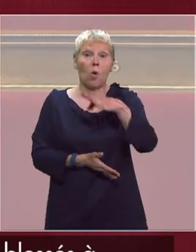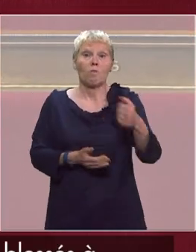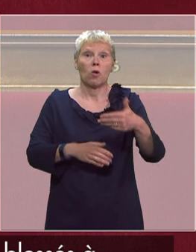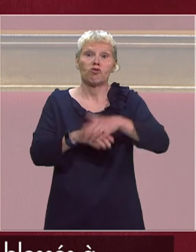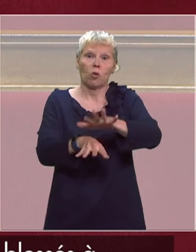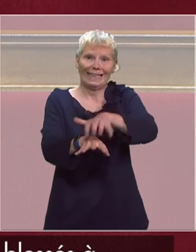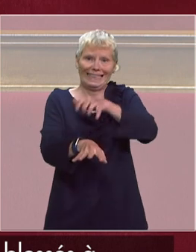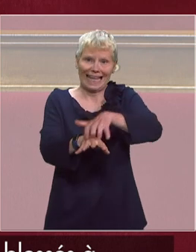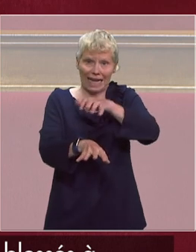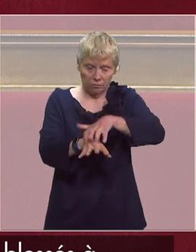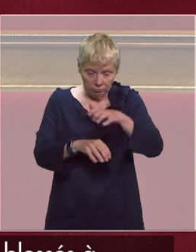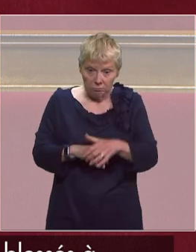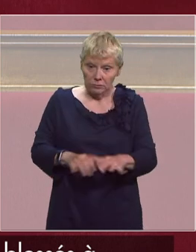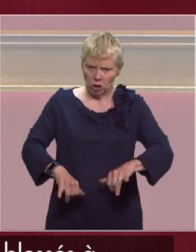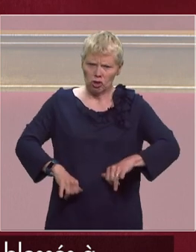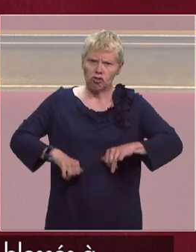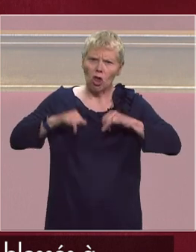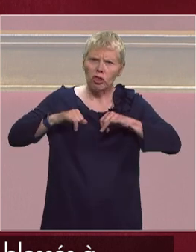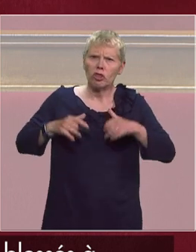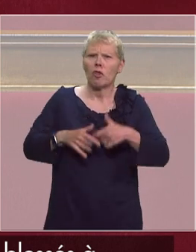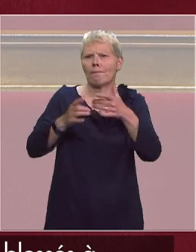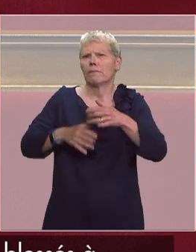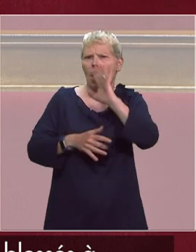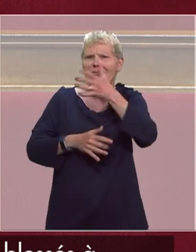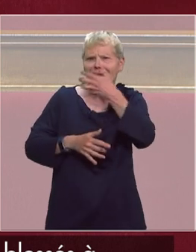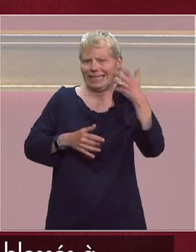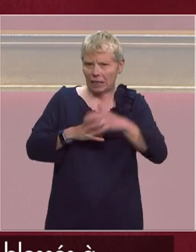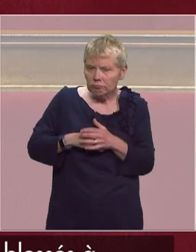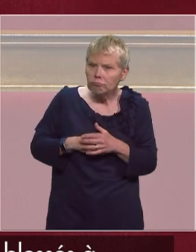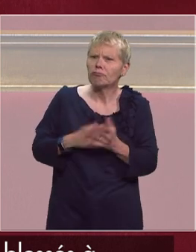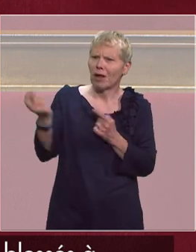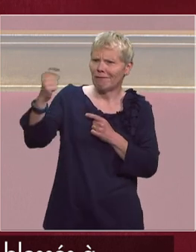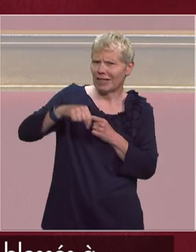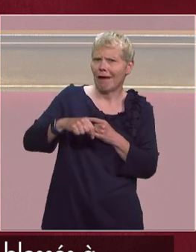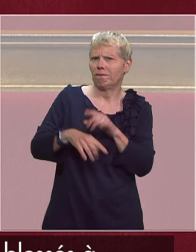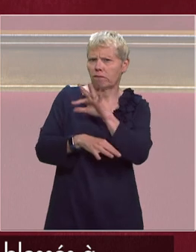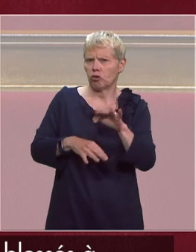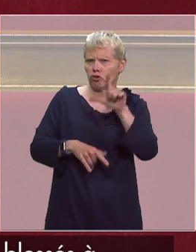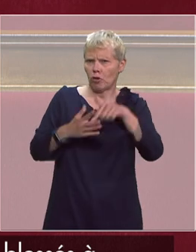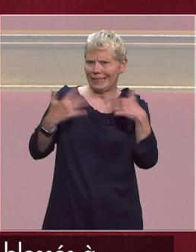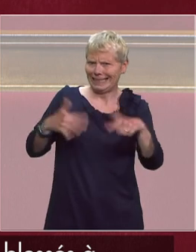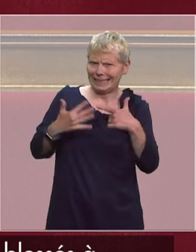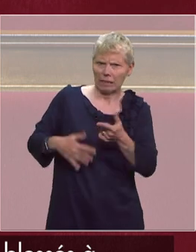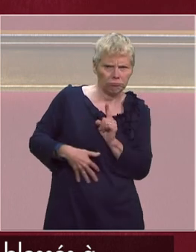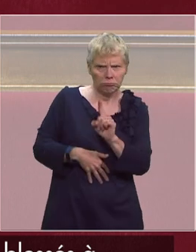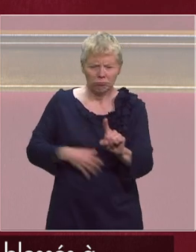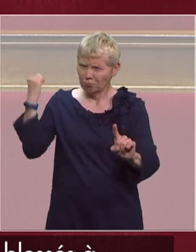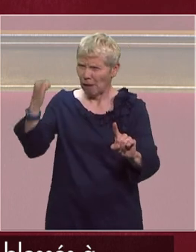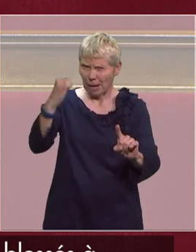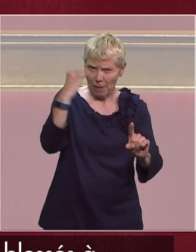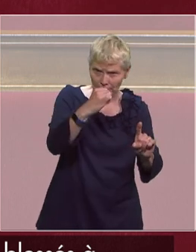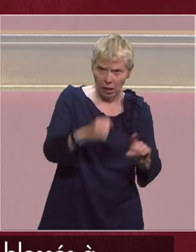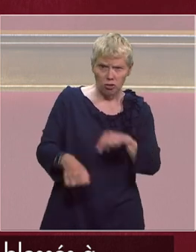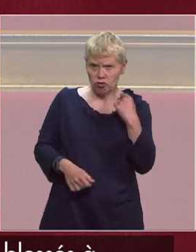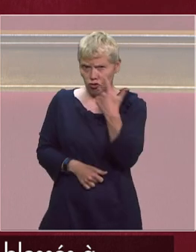ce jour là un jeune soudanais réfugié en France depuis juin 2017 a violemment assassiné deux personnes et en a blessé cinq